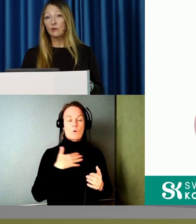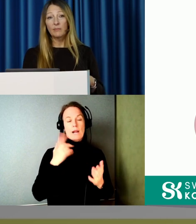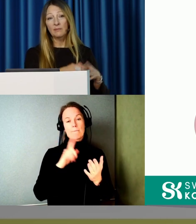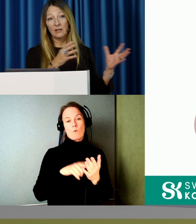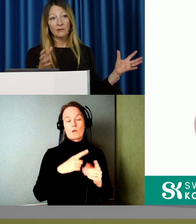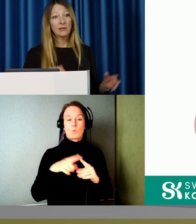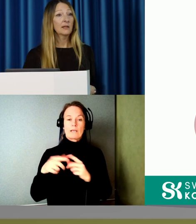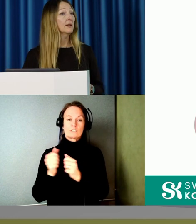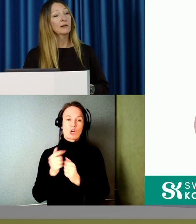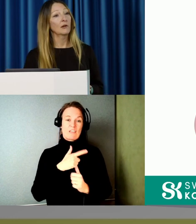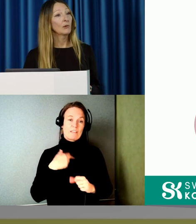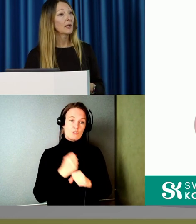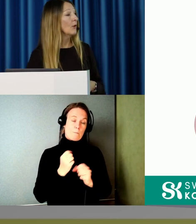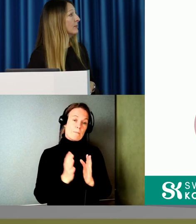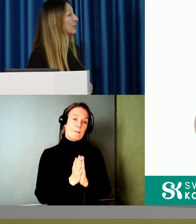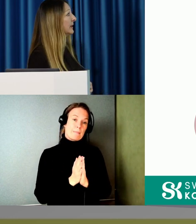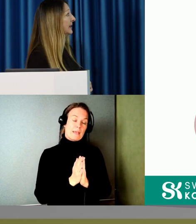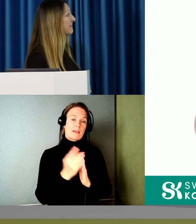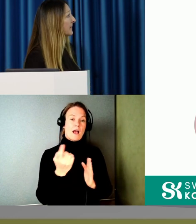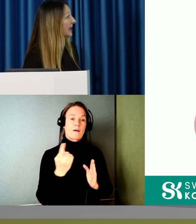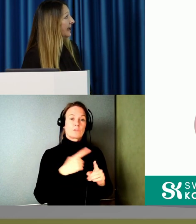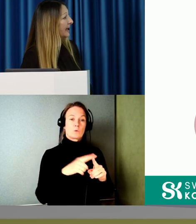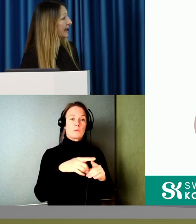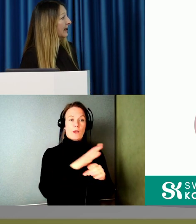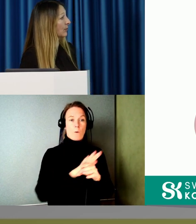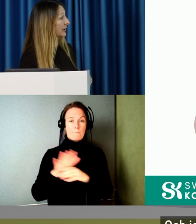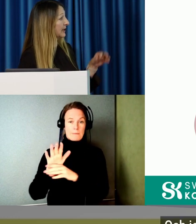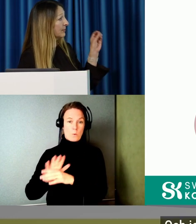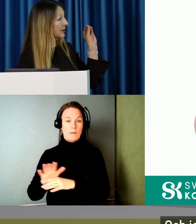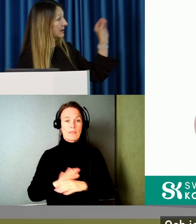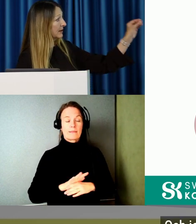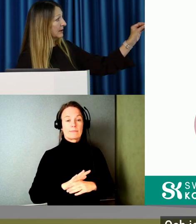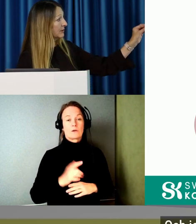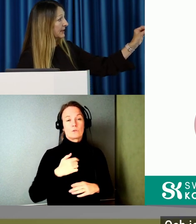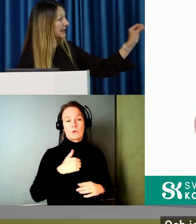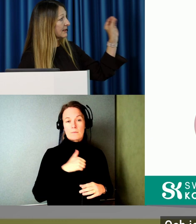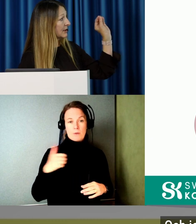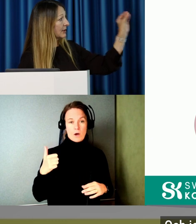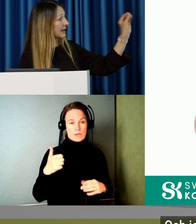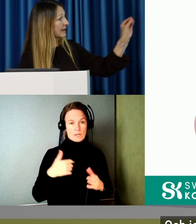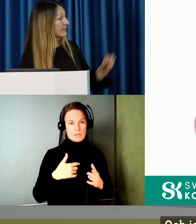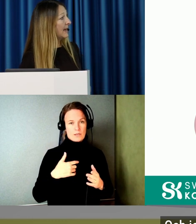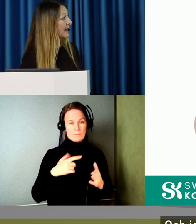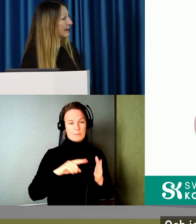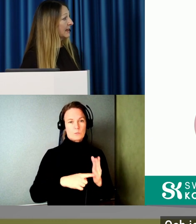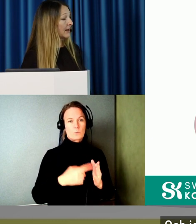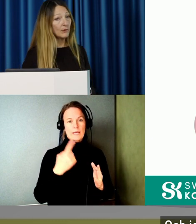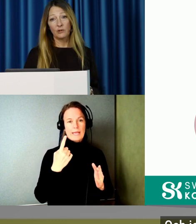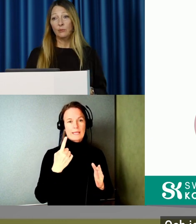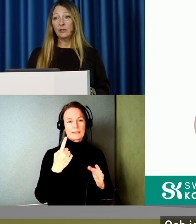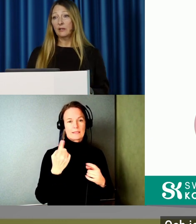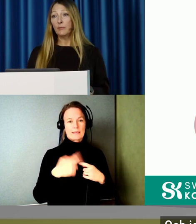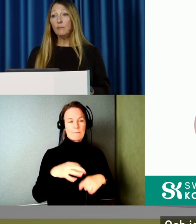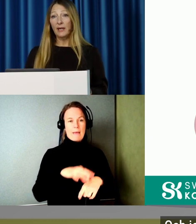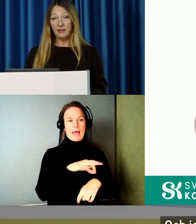saker som vi jobbar med. Ett antal olika områden. Och jag tänkte bara göra ett nedslag i den här mätningar